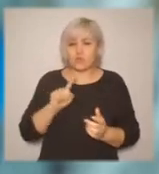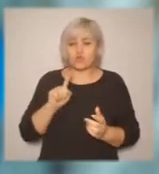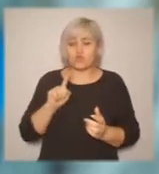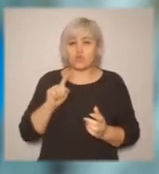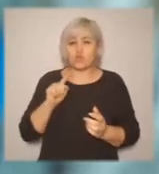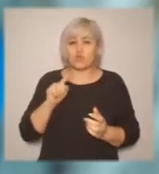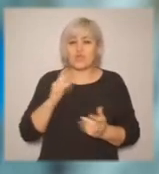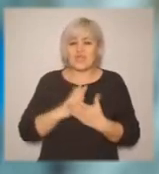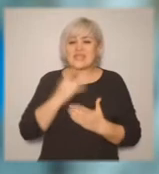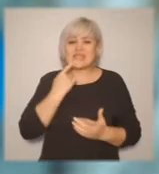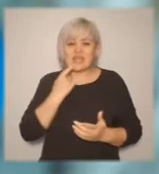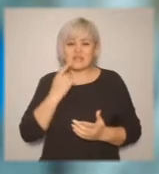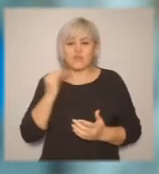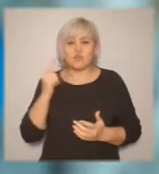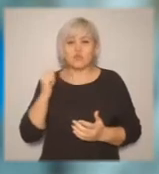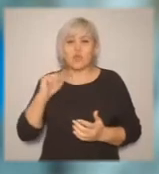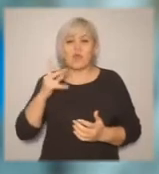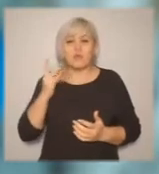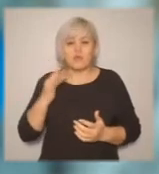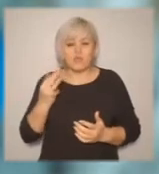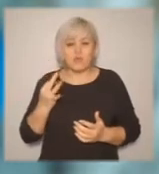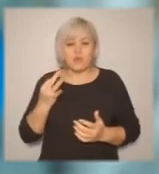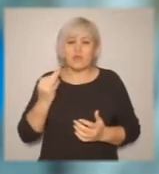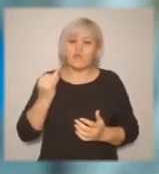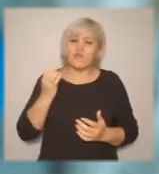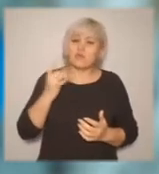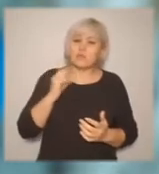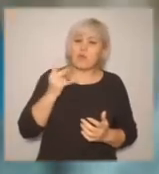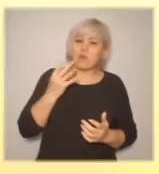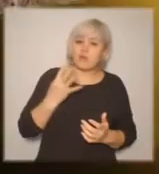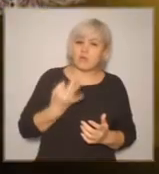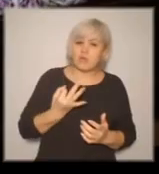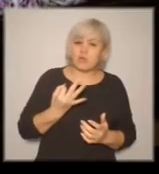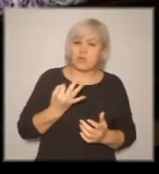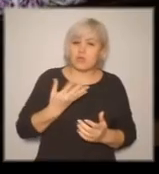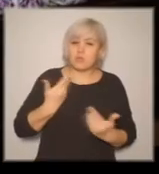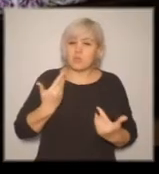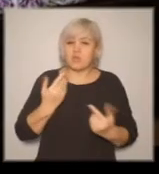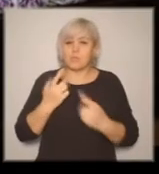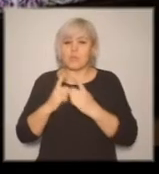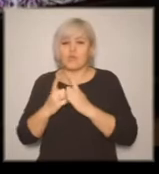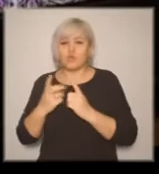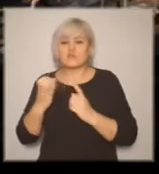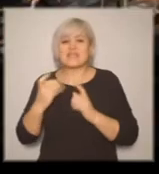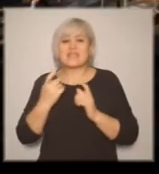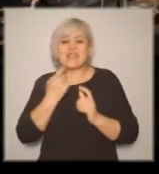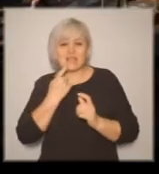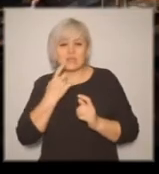есть язык вербального. И мы переводим с языка визуального на язык вербального, человеку, который не видит. Тифлокомментирование отличается от